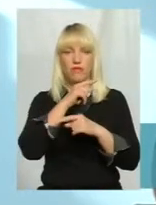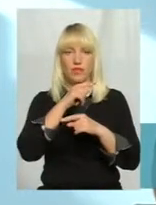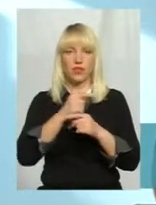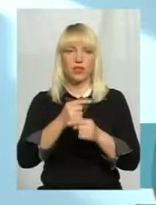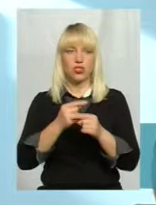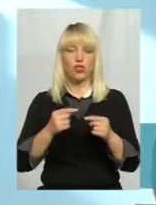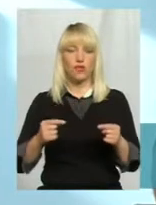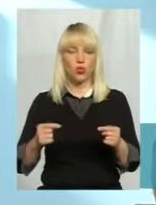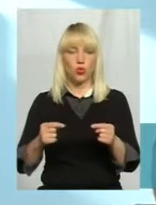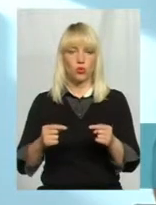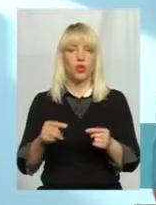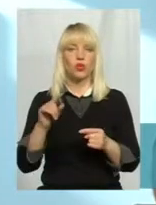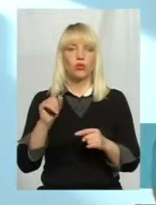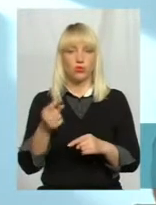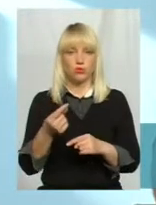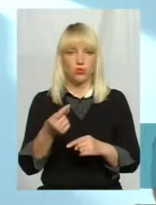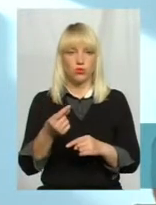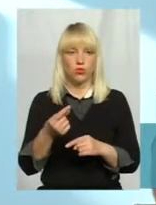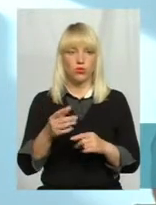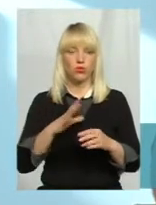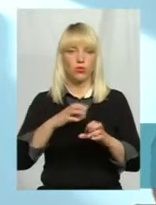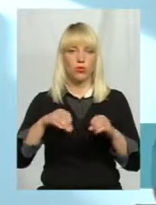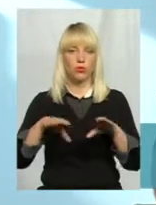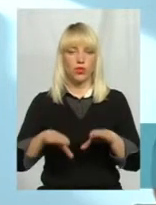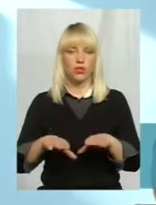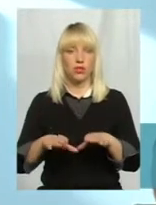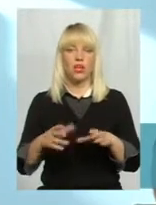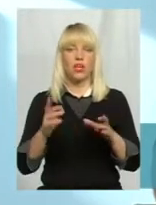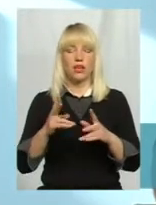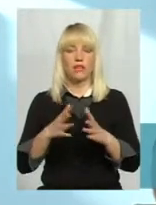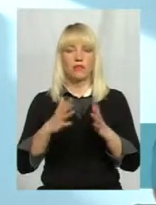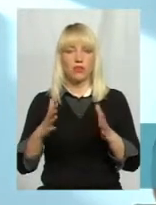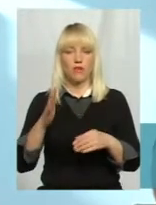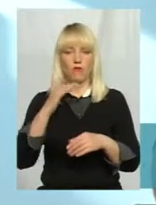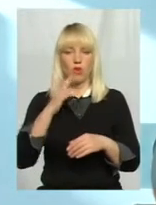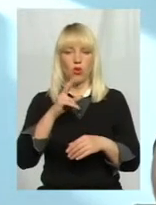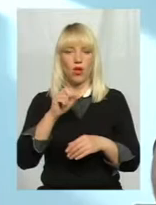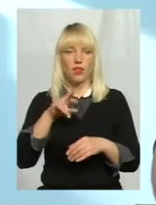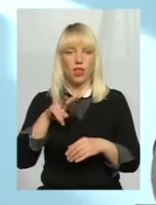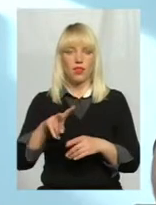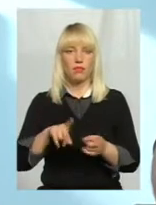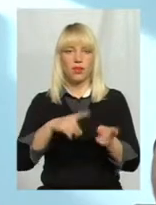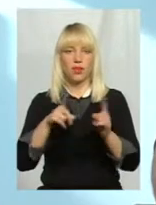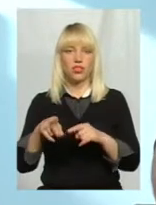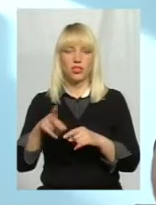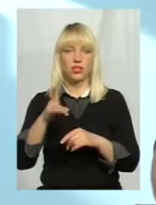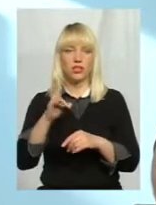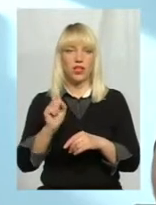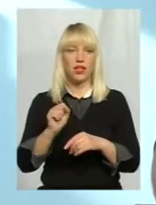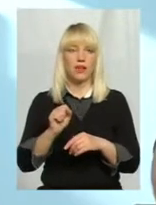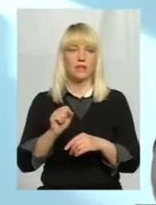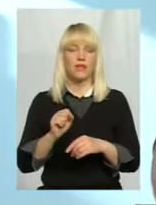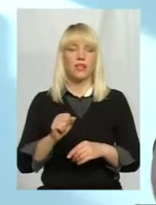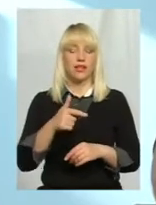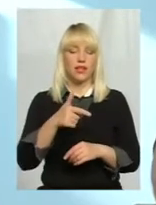речовиною. Тому було прийнято рішення, як і в більшості водоканалів, перейшли на гіпохлорид